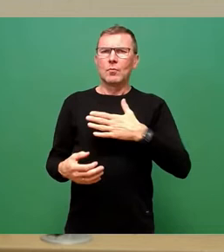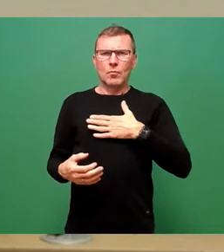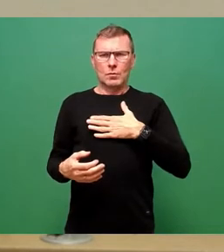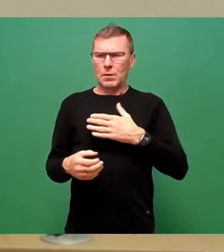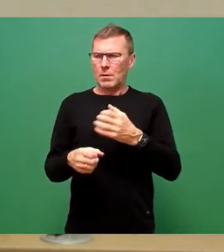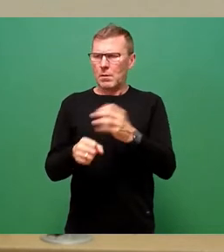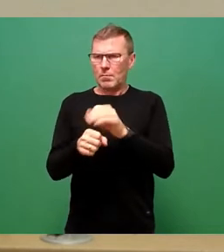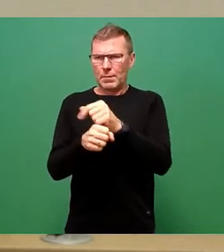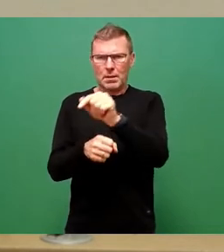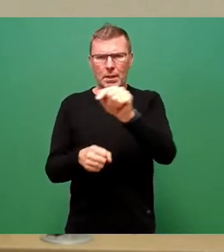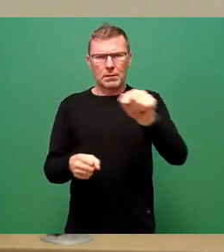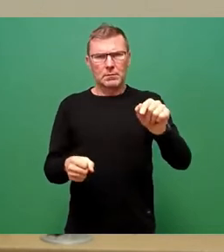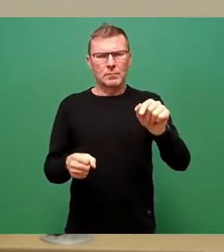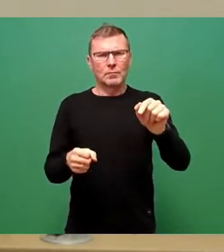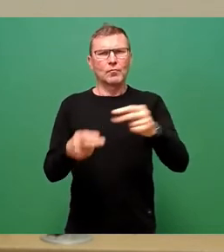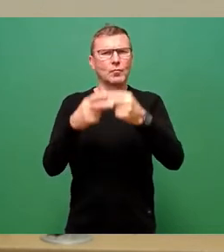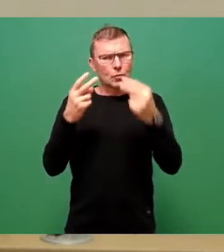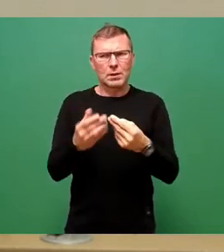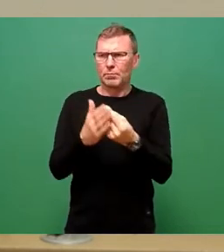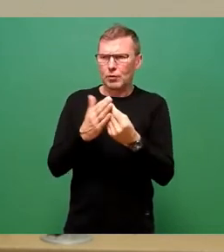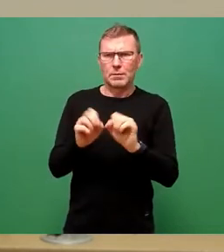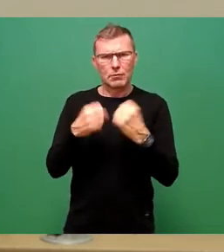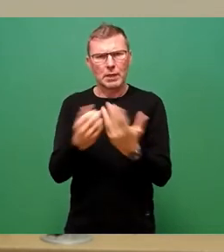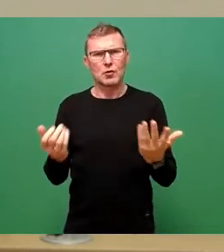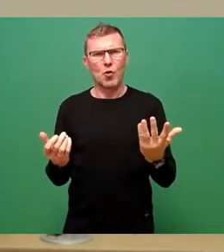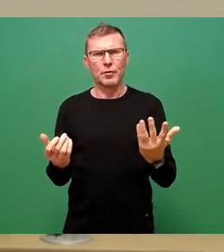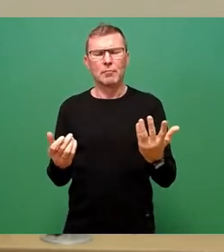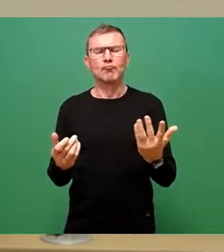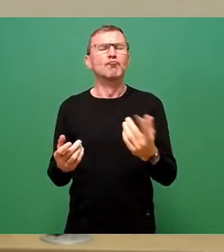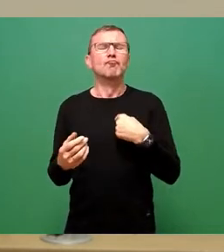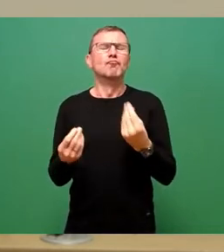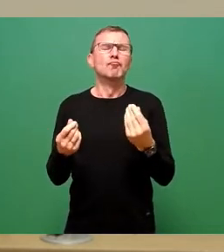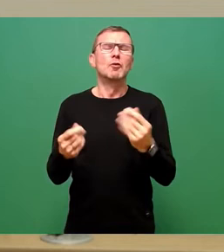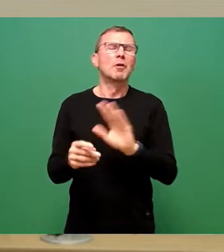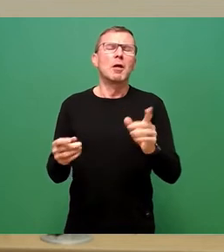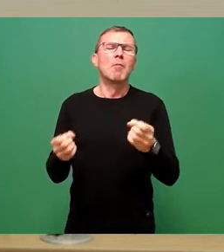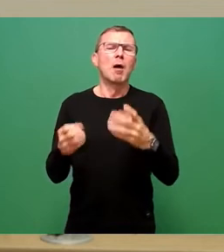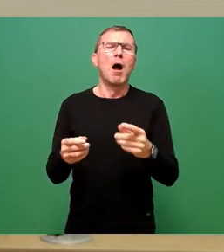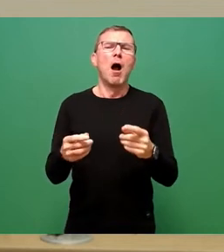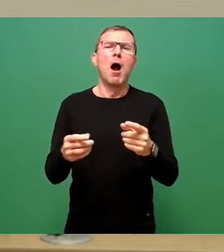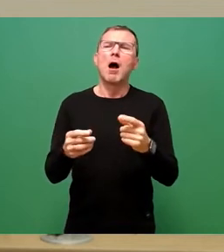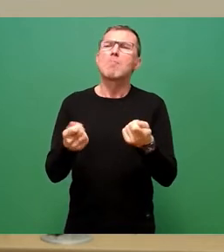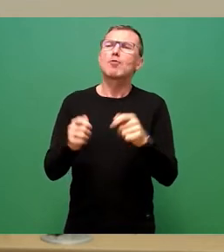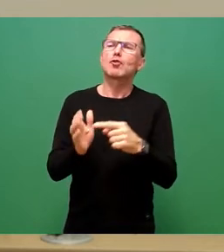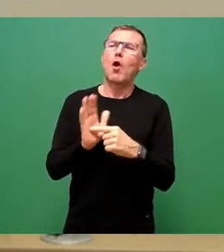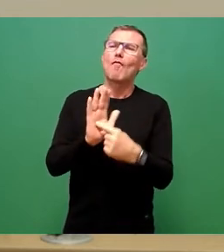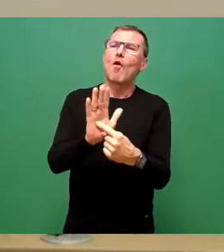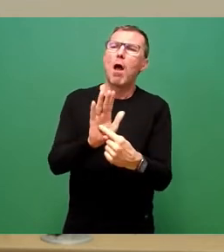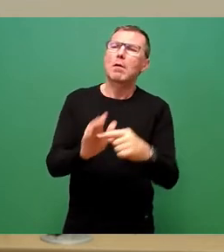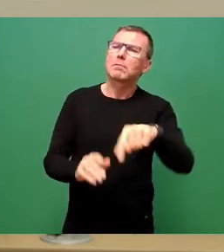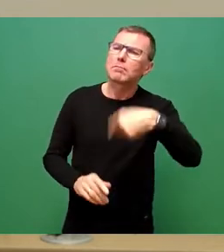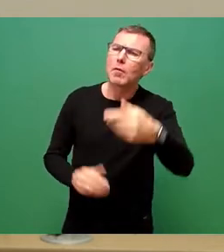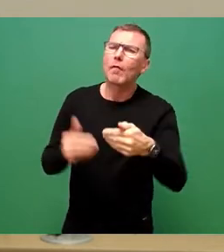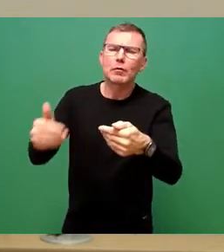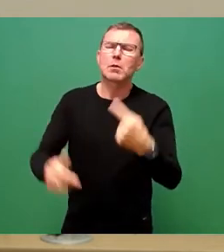durch die beschriebene Situation, nicht davon auszugehen, dass sich das auf die Einbringung der Beschlussvorlage verzögert.